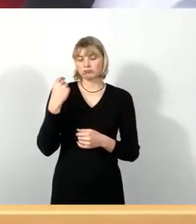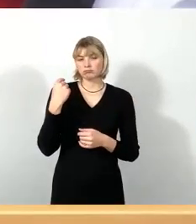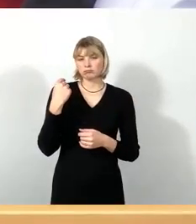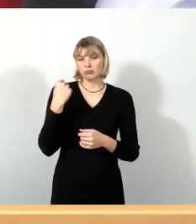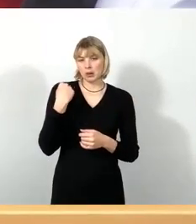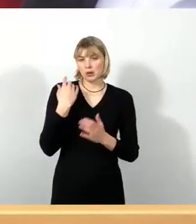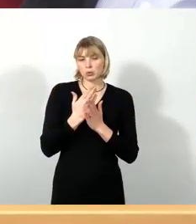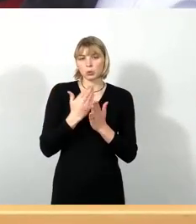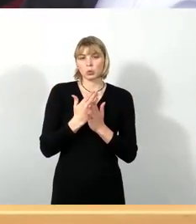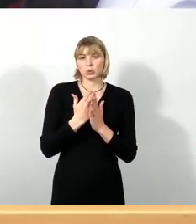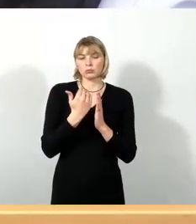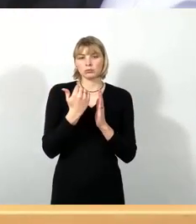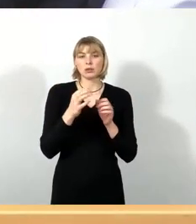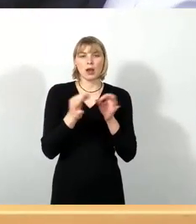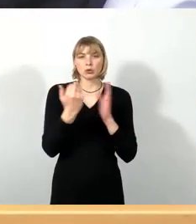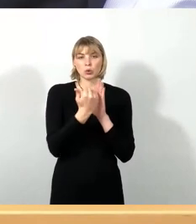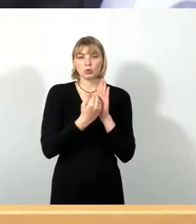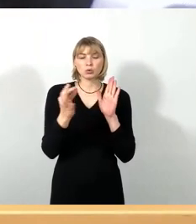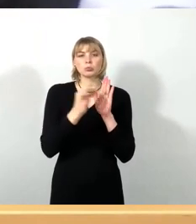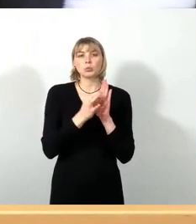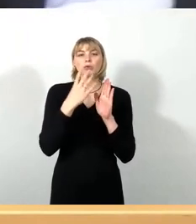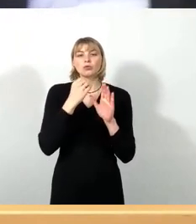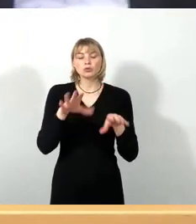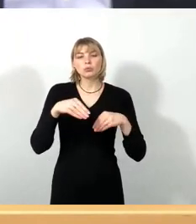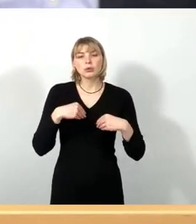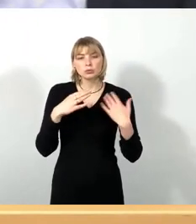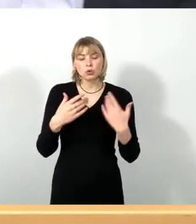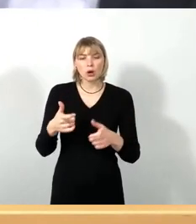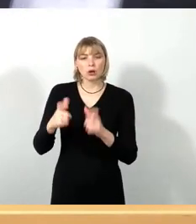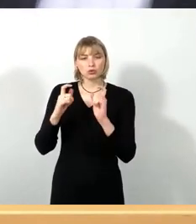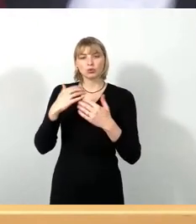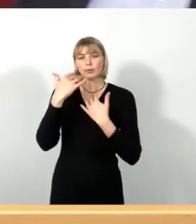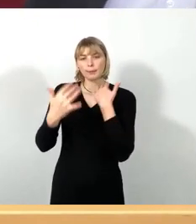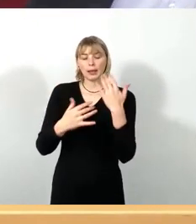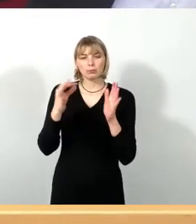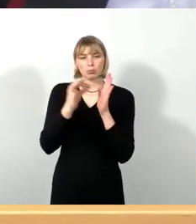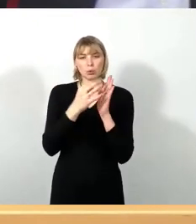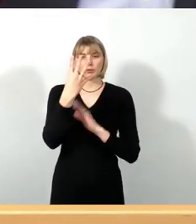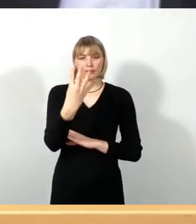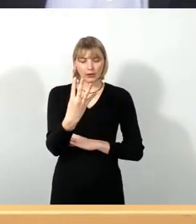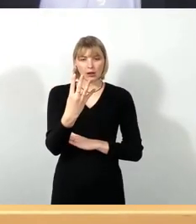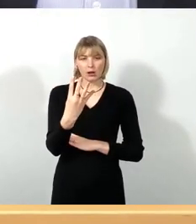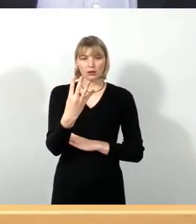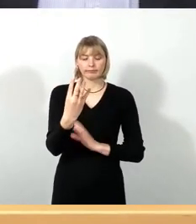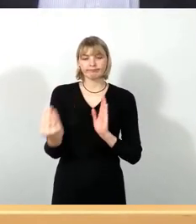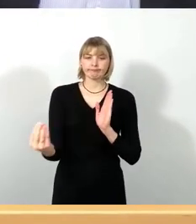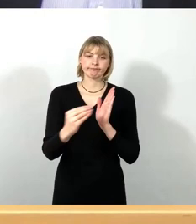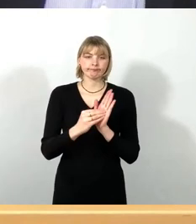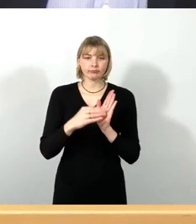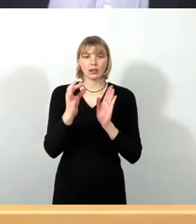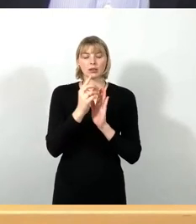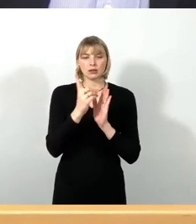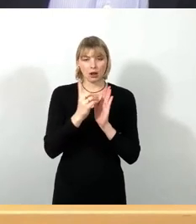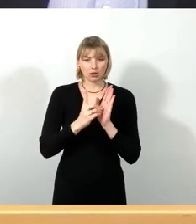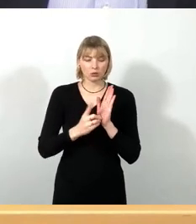redaktionell übernehmen, dass wir den Ausschussbericht in Punkt 4 ergänzen, was das Datum angeht, statt den 30.